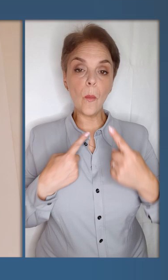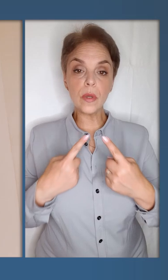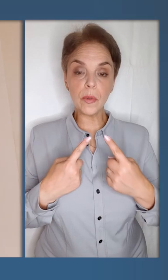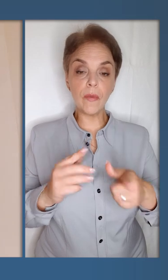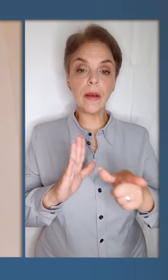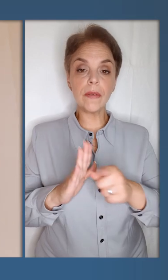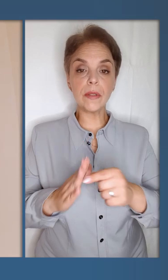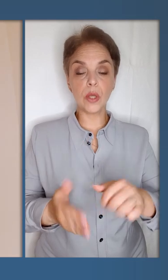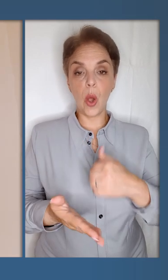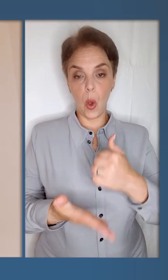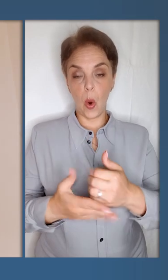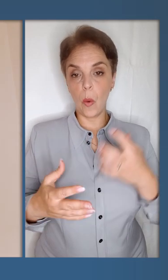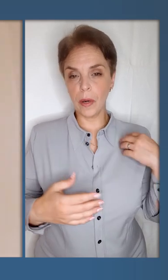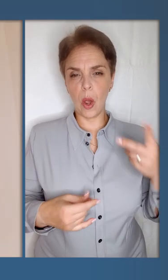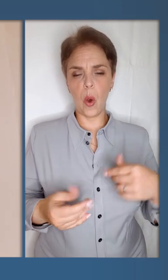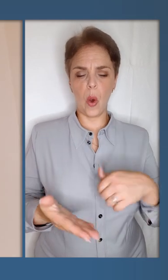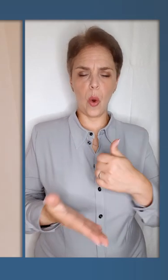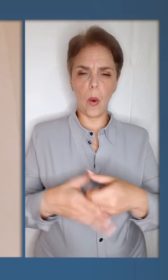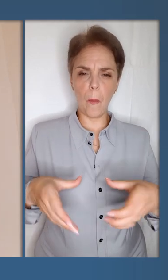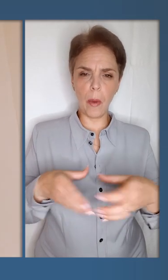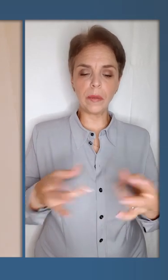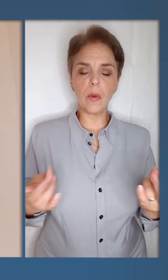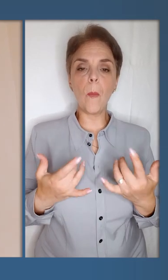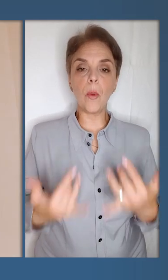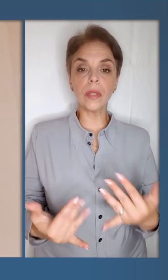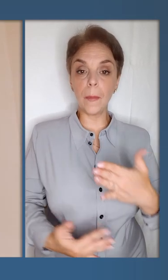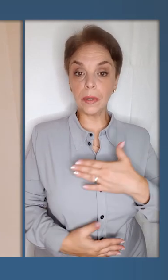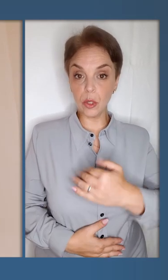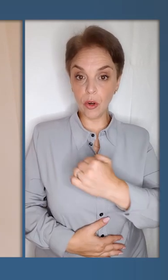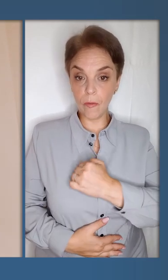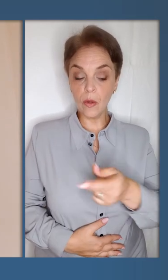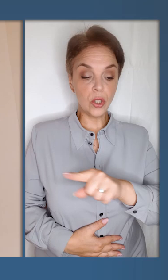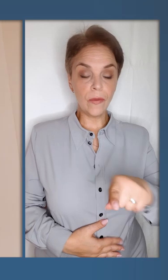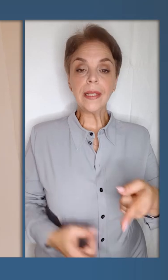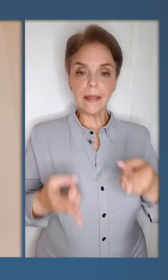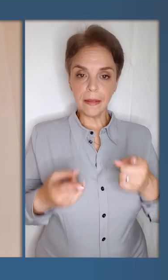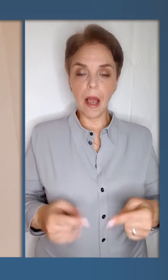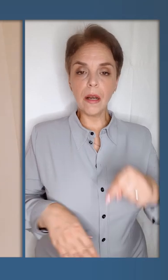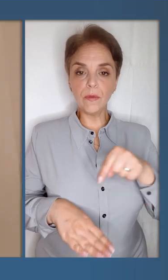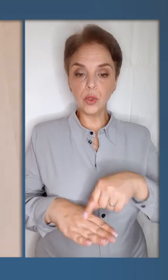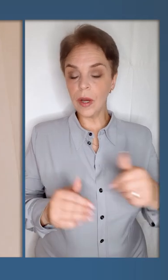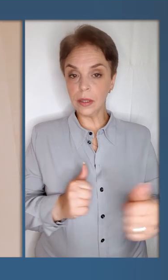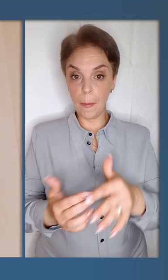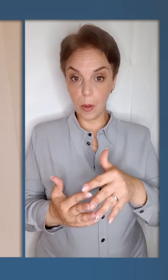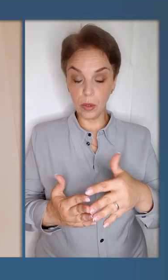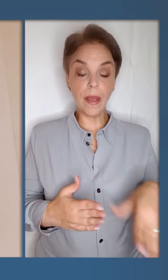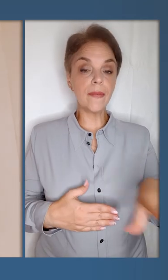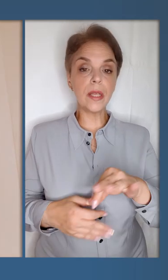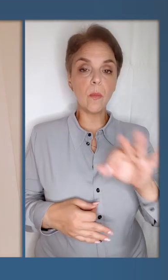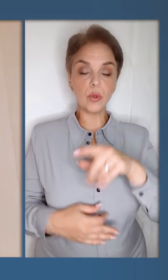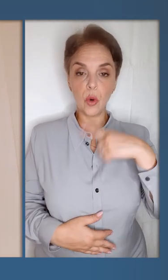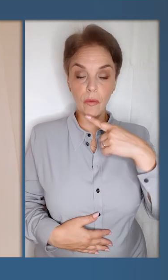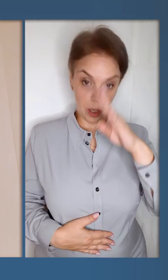поспілкувався з комбрихами, комбатами про потреби наших бойнів, те, що вони реально відчувають на передові, все,